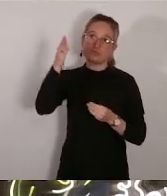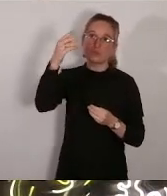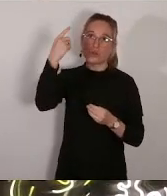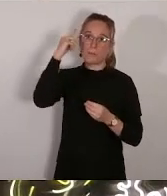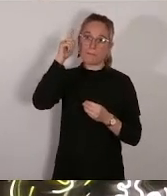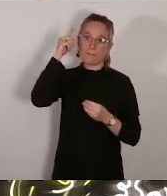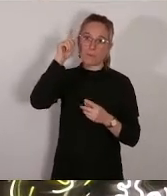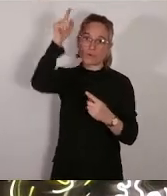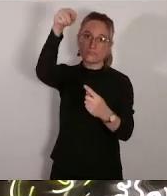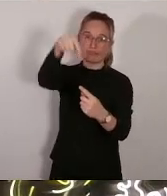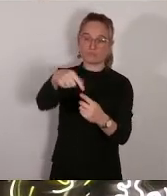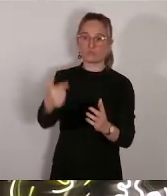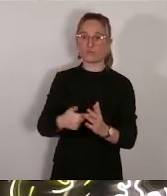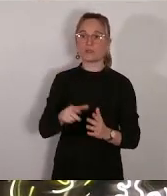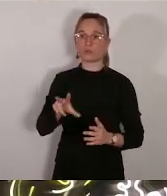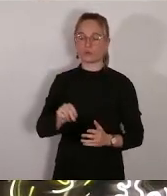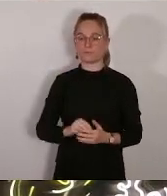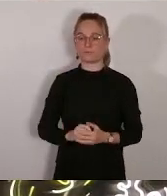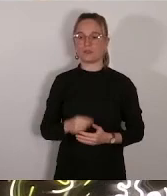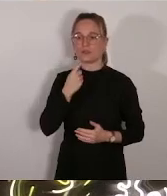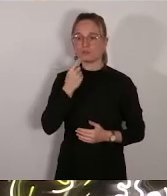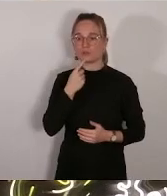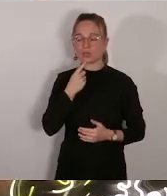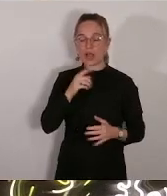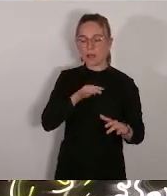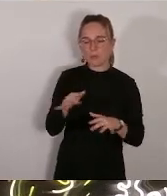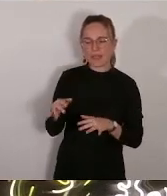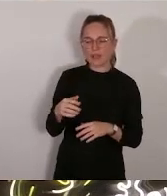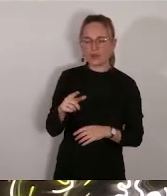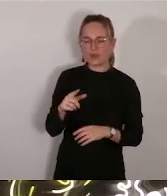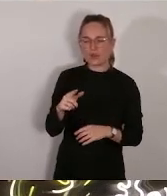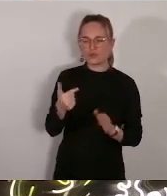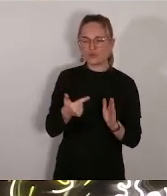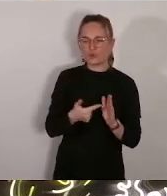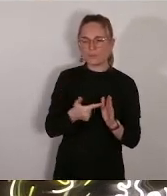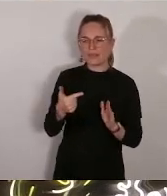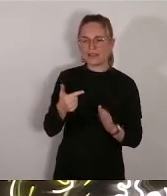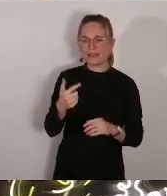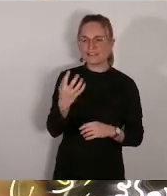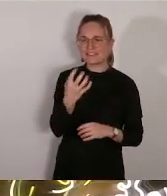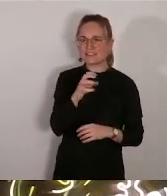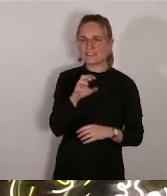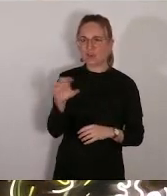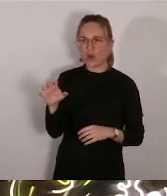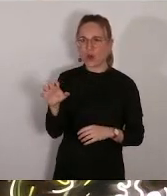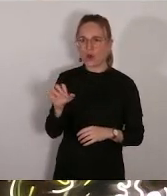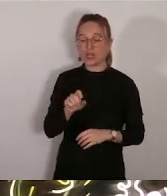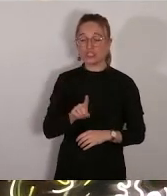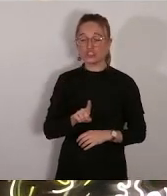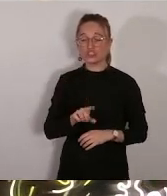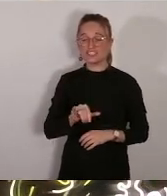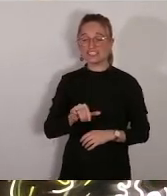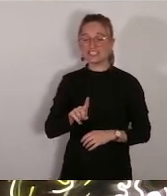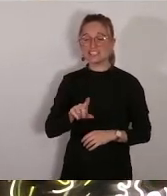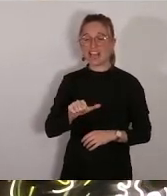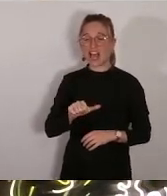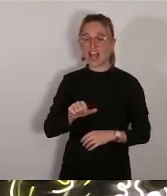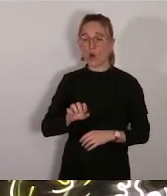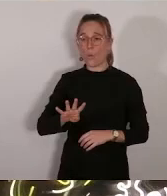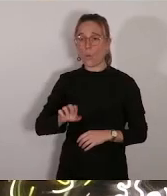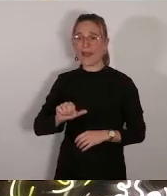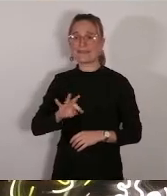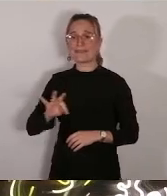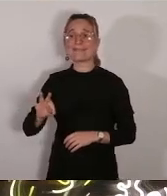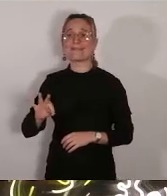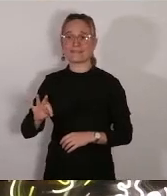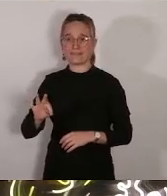2500 gigawatts, pardonnez-moi, comparée au modeste